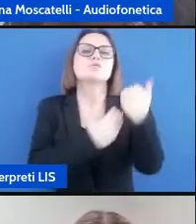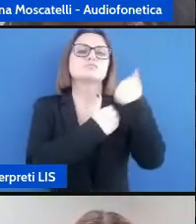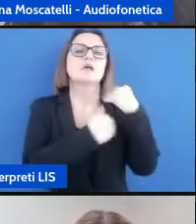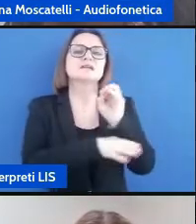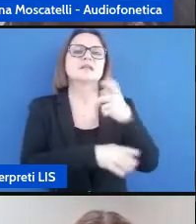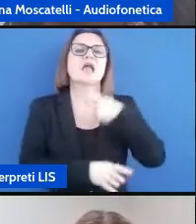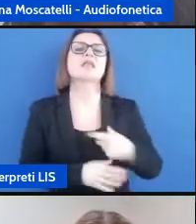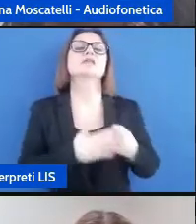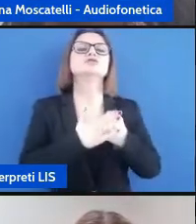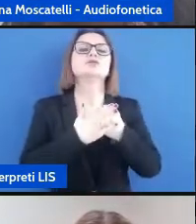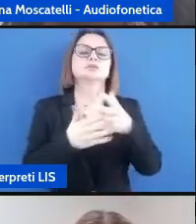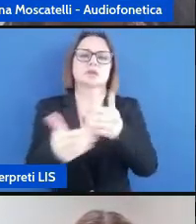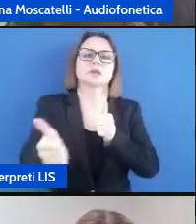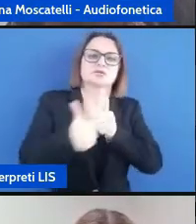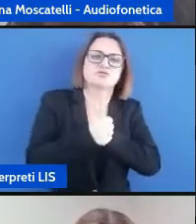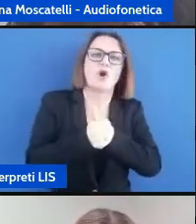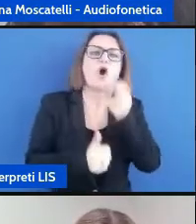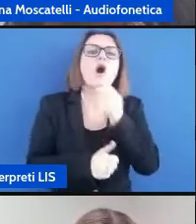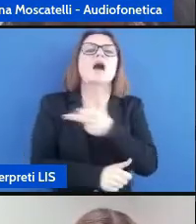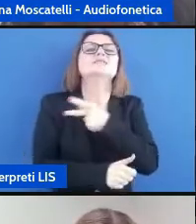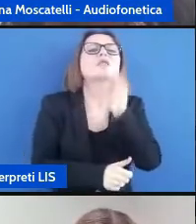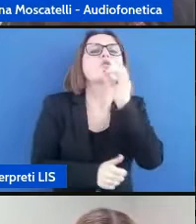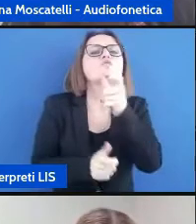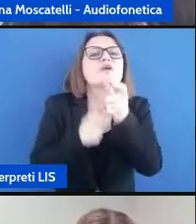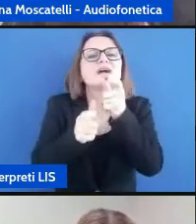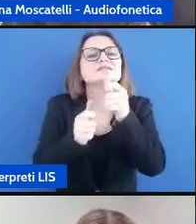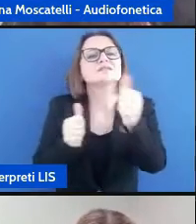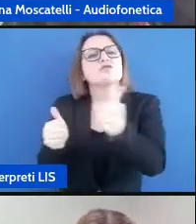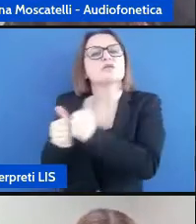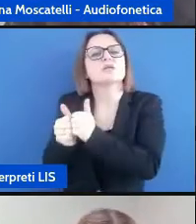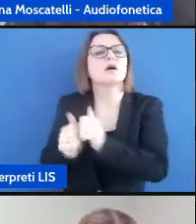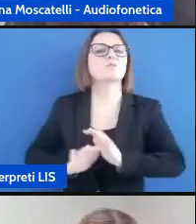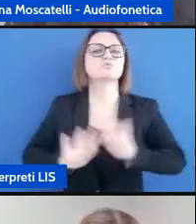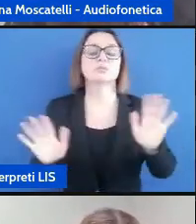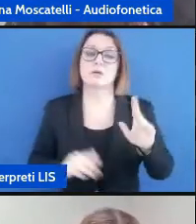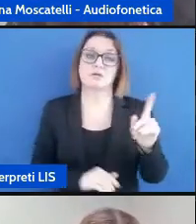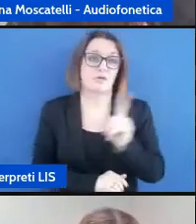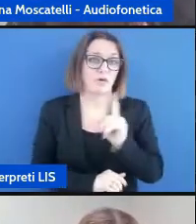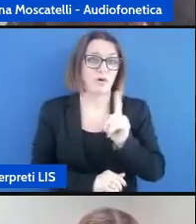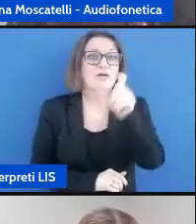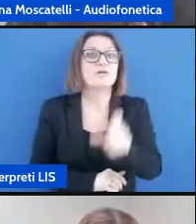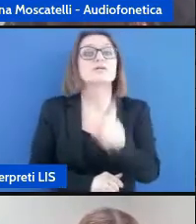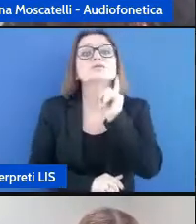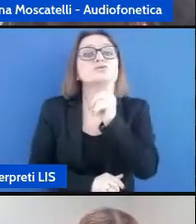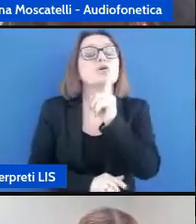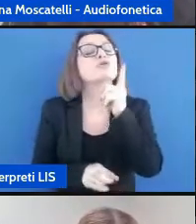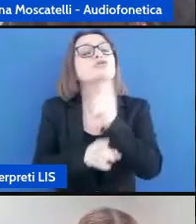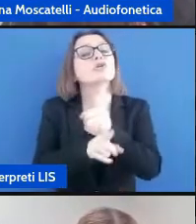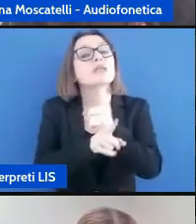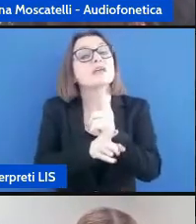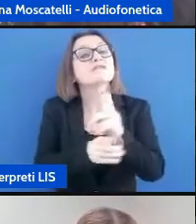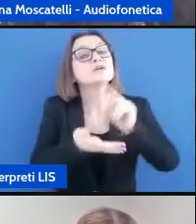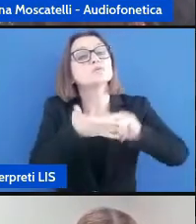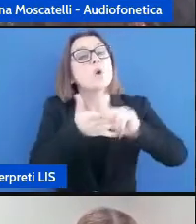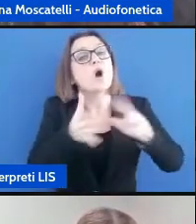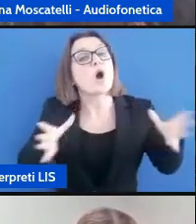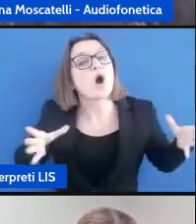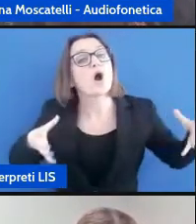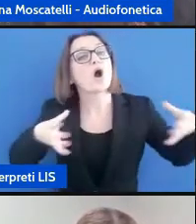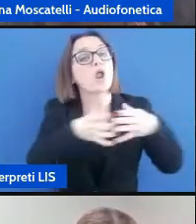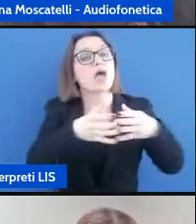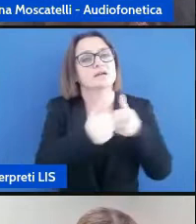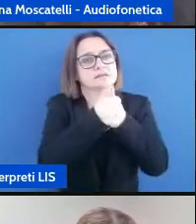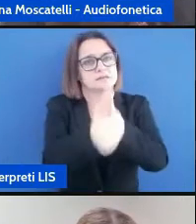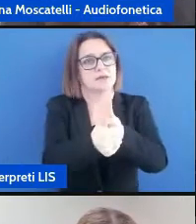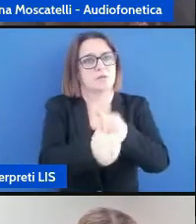sostegno o dall'assistente alla comunicazione è preso in carico da tutta la comunità educante e questo è un elemento